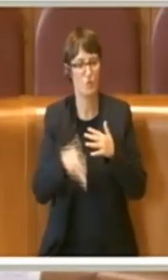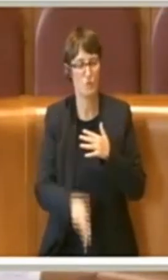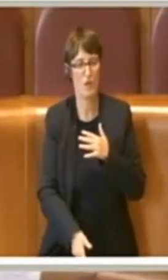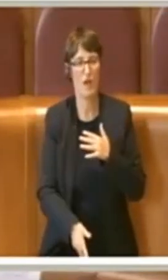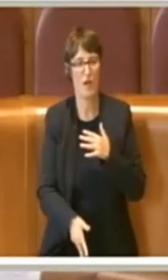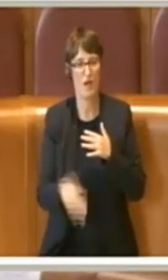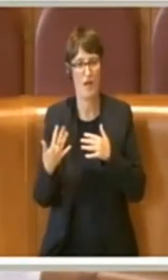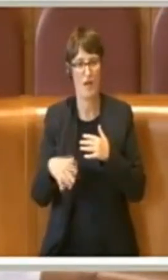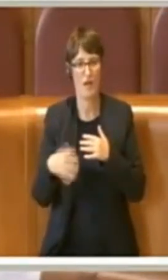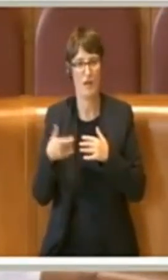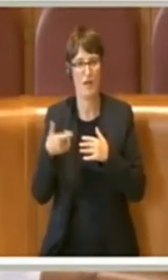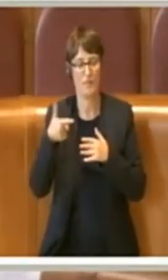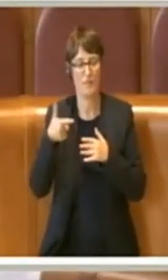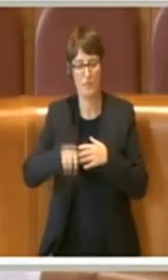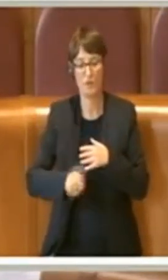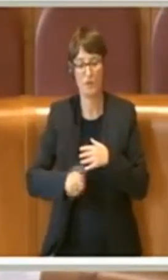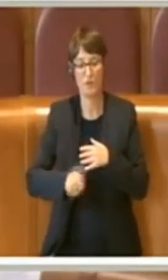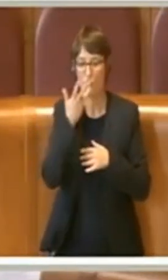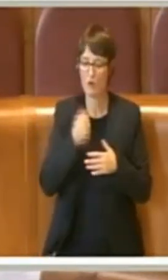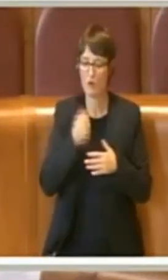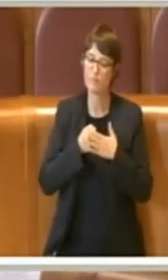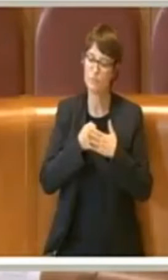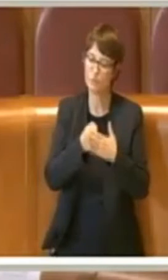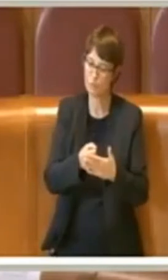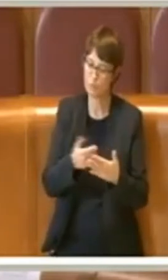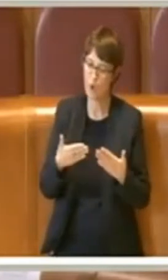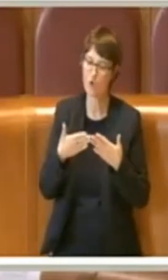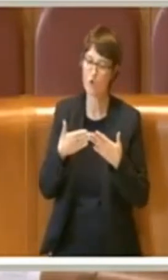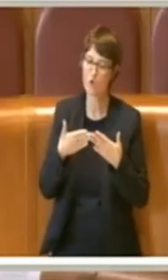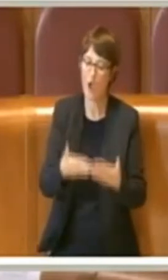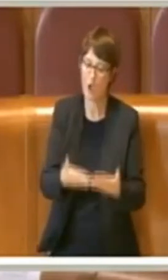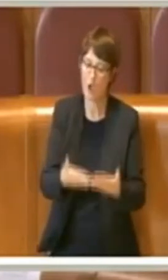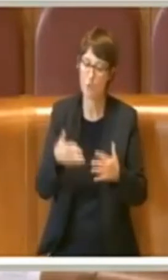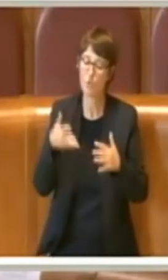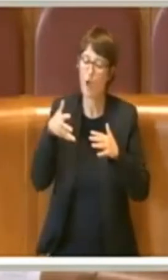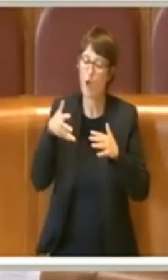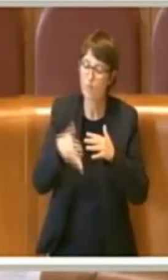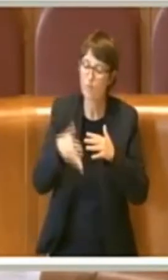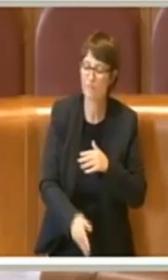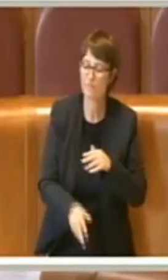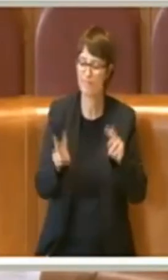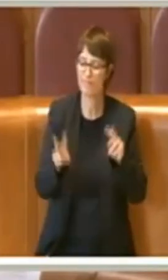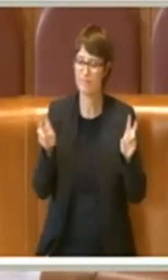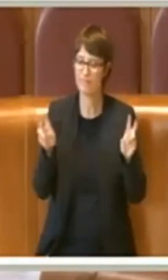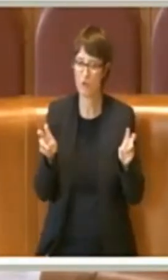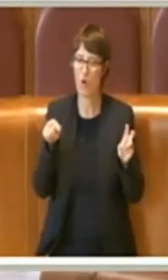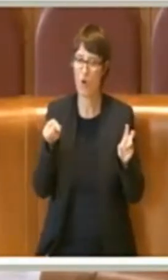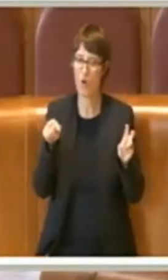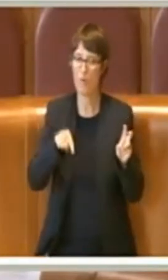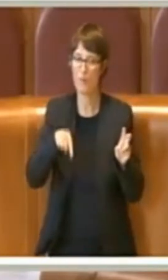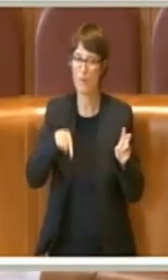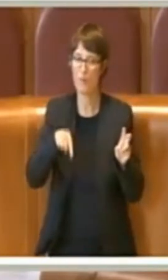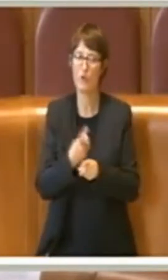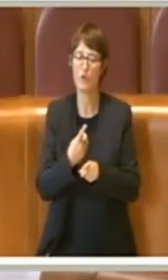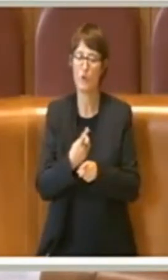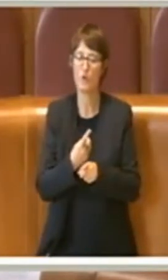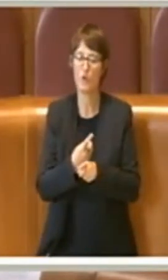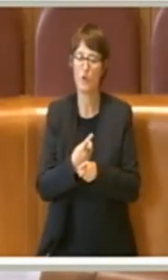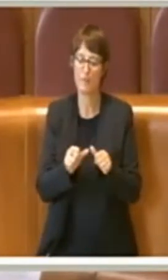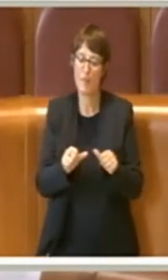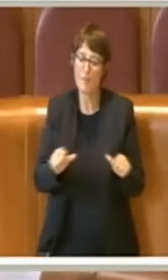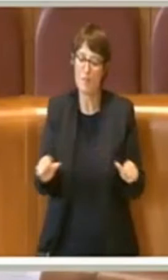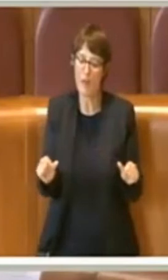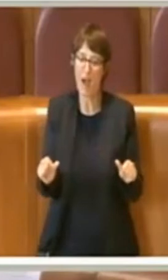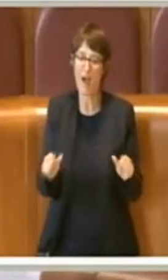che il supporto, l'aiuto e l'approfondimento di certe tematiche fosse basato meglio sui